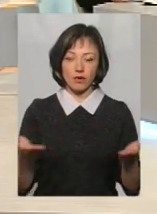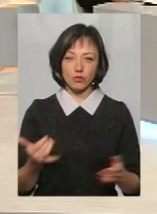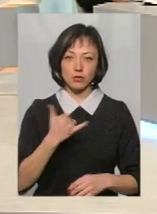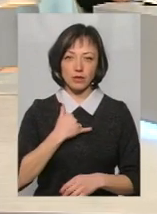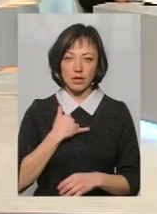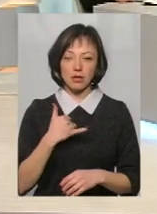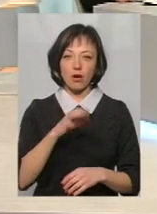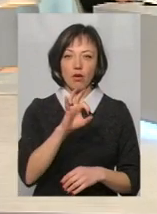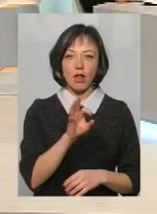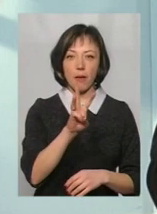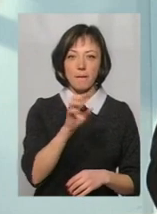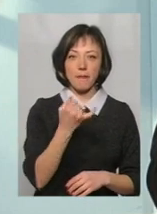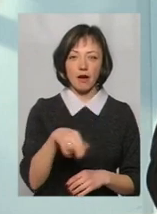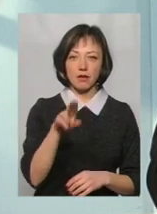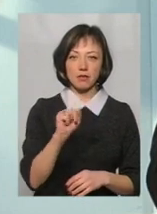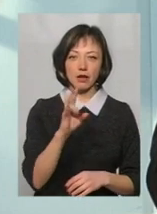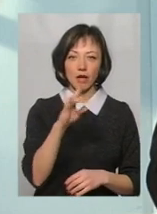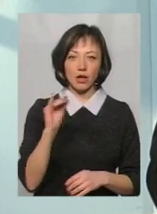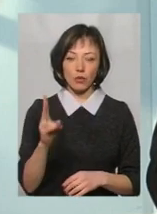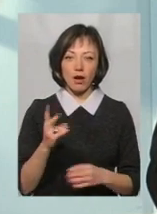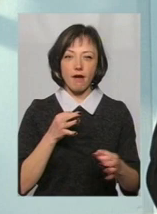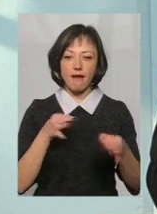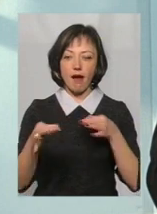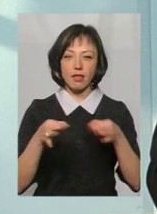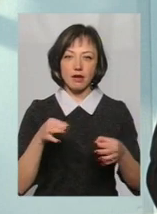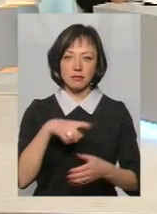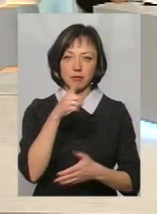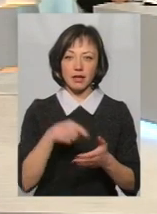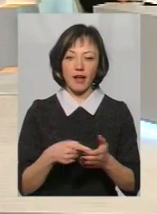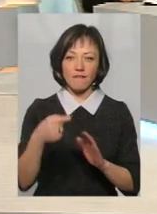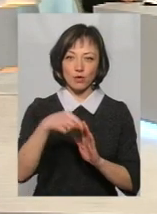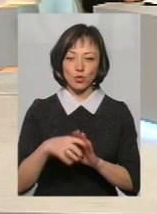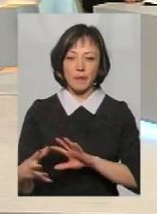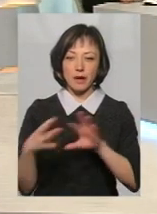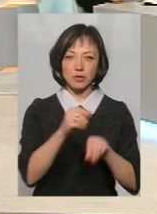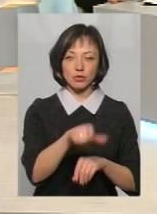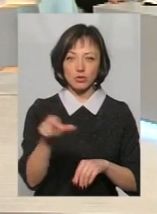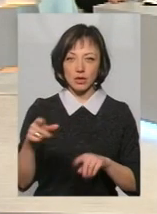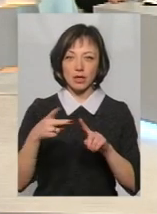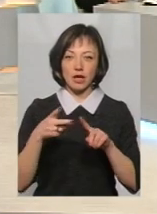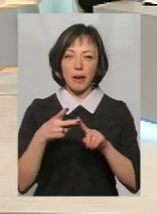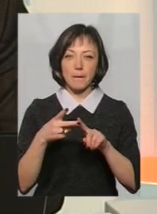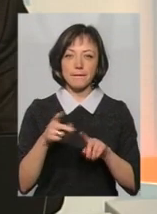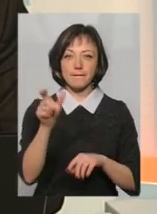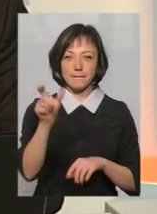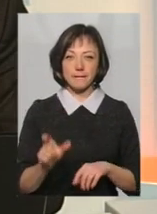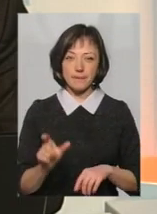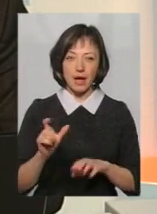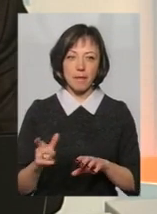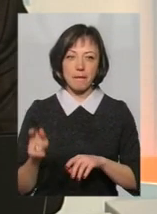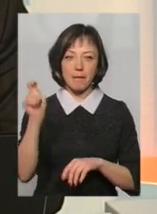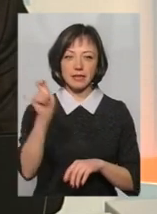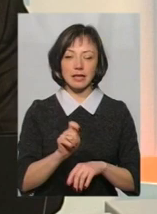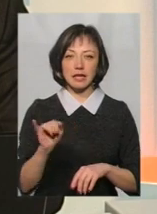Представлю вас, Олег Майданюк, радник з питань внутрішньопереміщених осіб, і Юрій Тетюха, переселенець з Криму. Ну, перед тем, як ми,